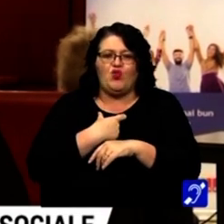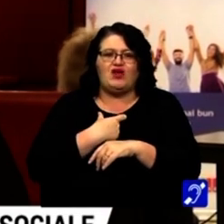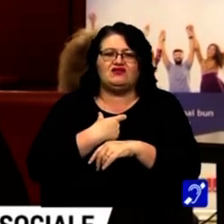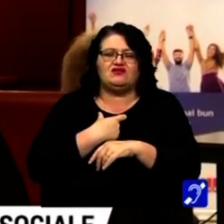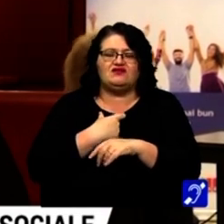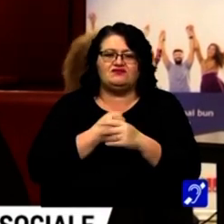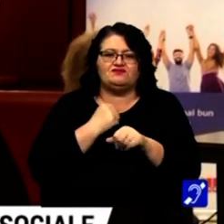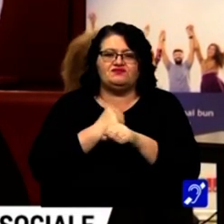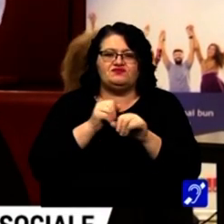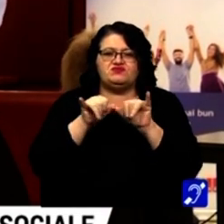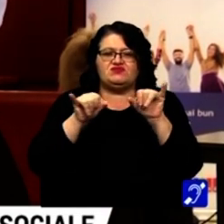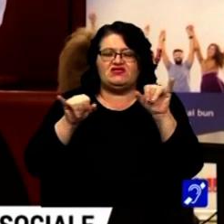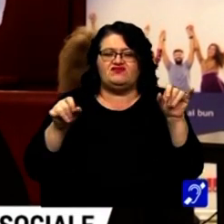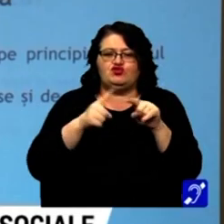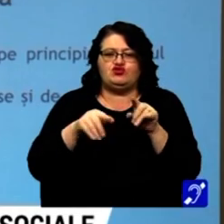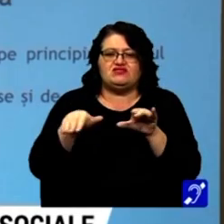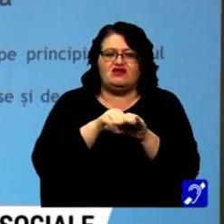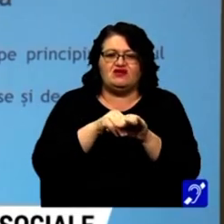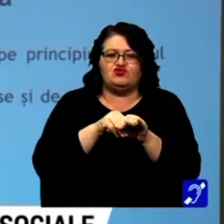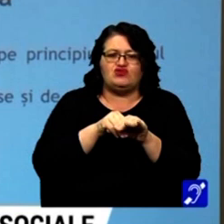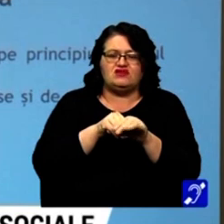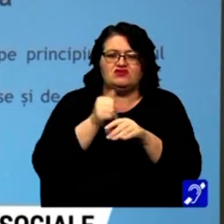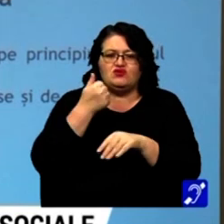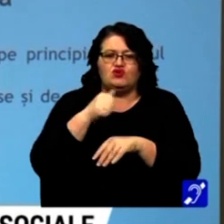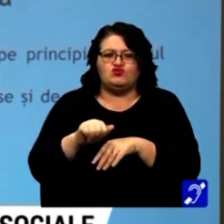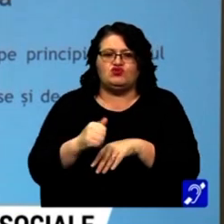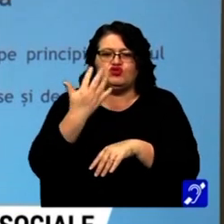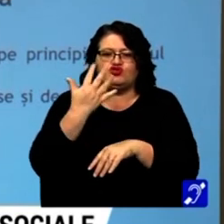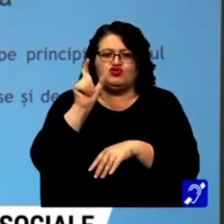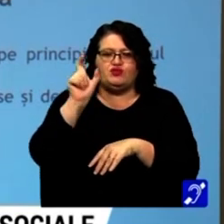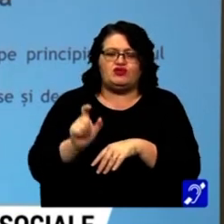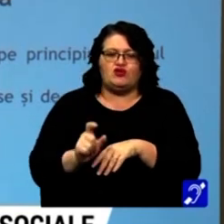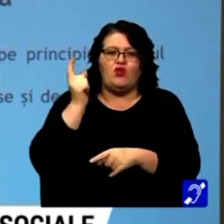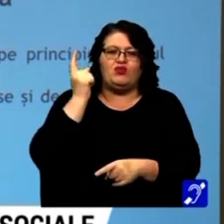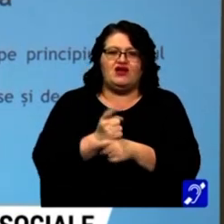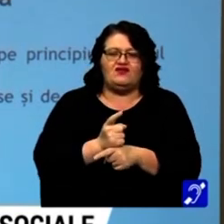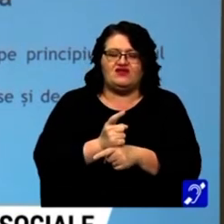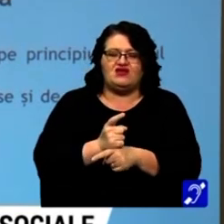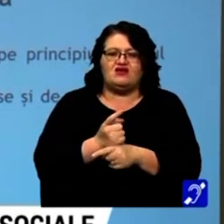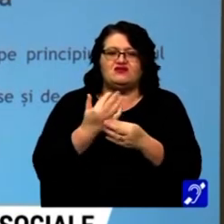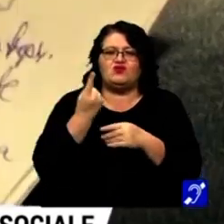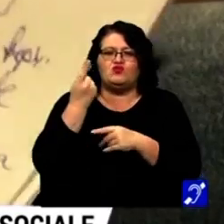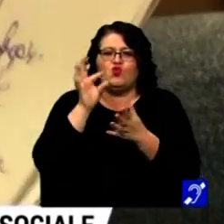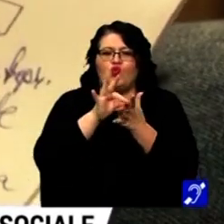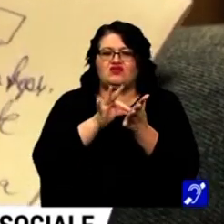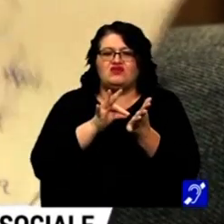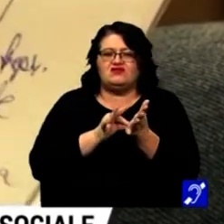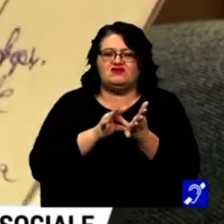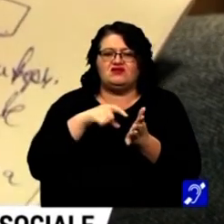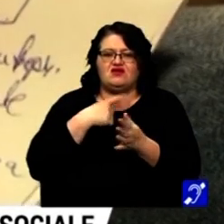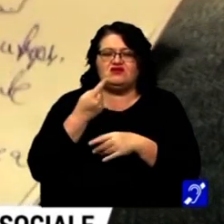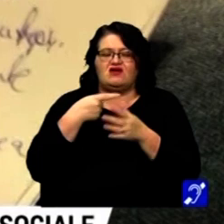se dezvolte și să angajeze 105 oameni. Din obligativitatea sau una din condițiile pe care le vom pune vor fi ca